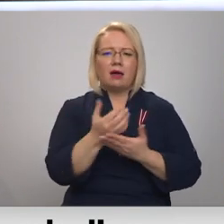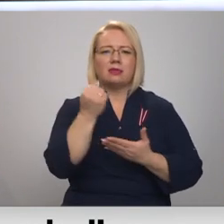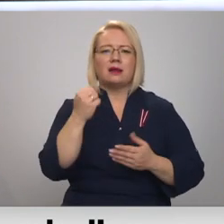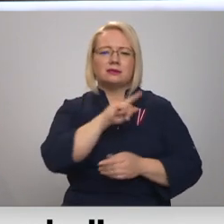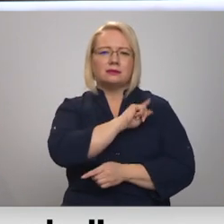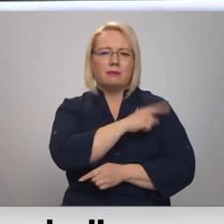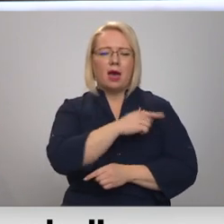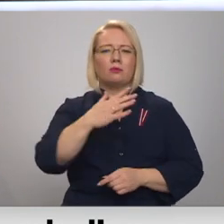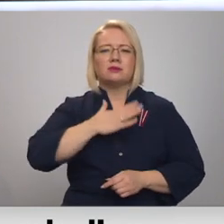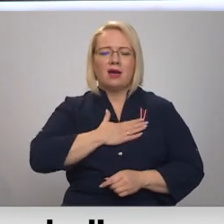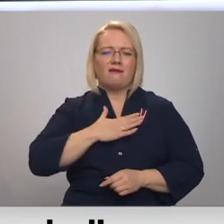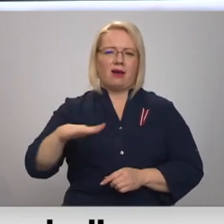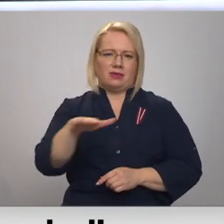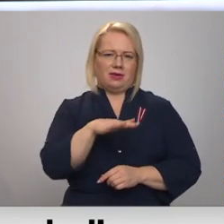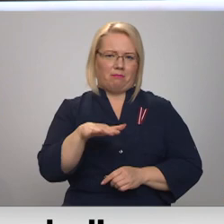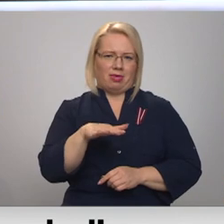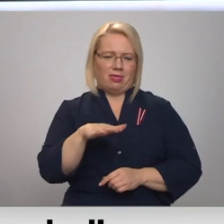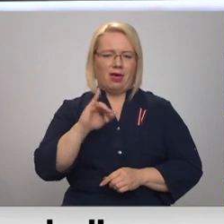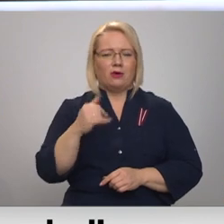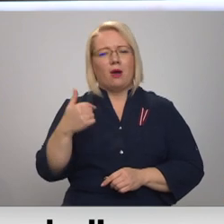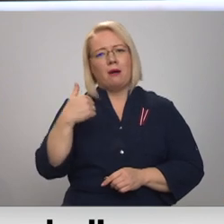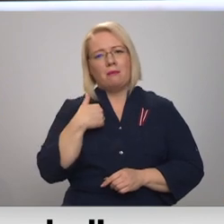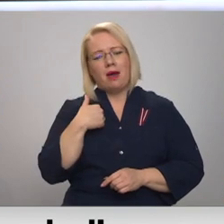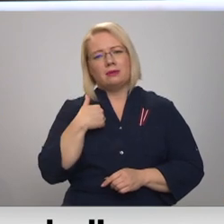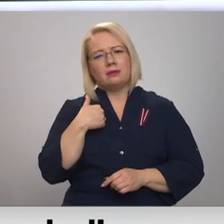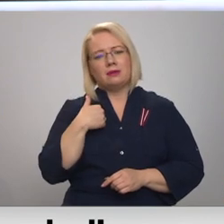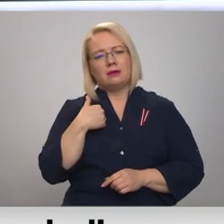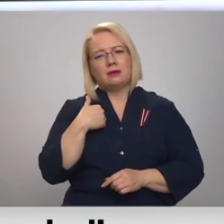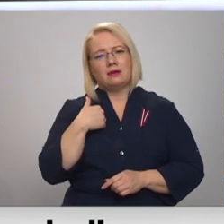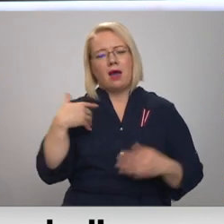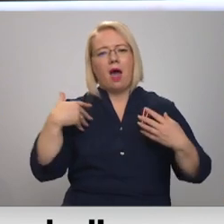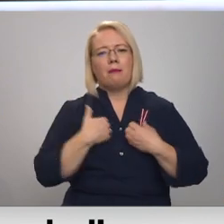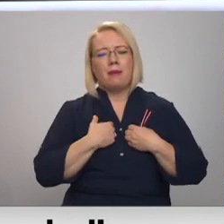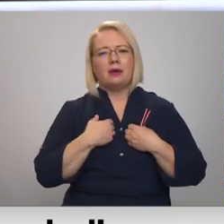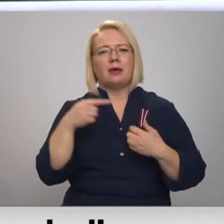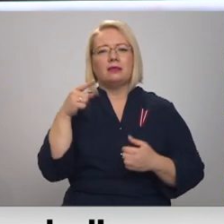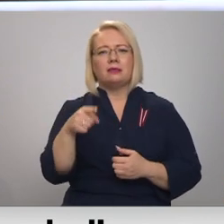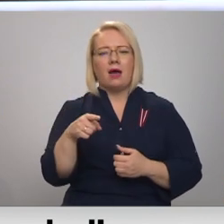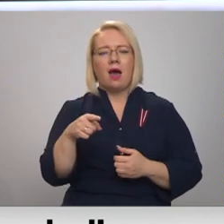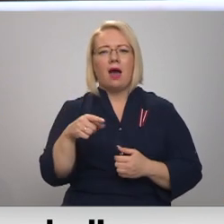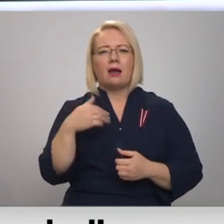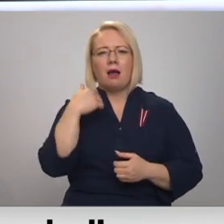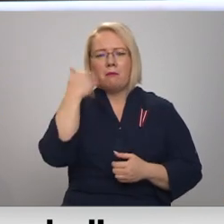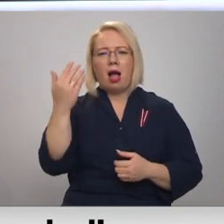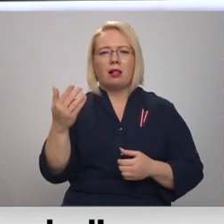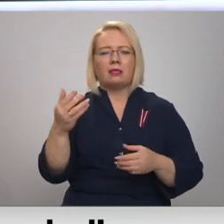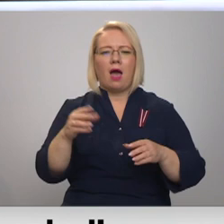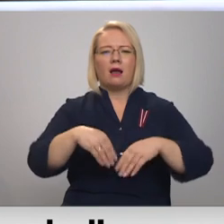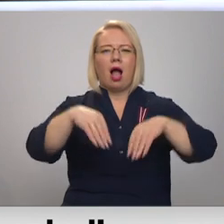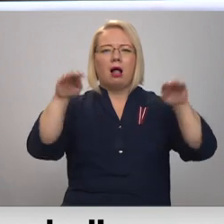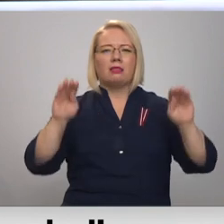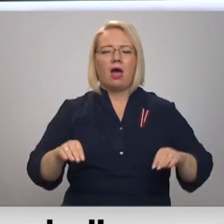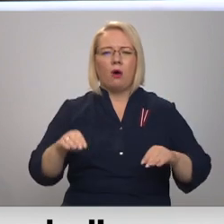ģimenēs. Man druska tā, kā saka, apbeidīja tas, ka tā balgā galda ideja kaut kur tā izplēnēja.